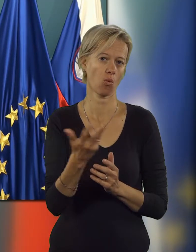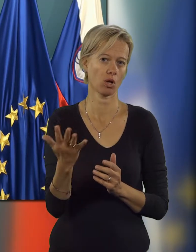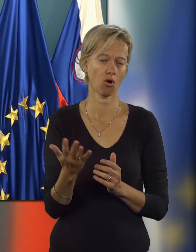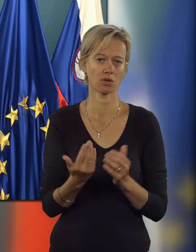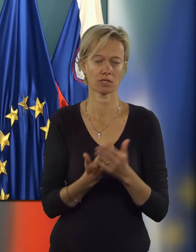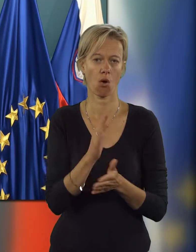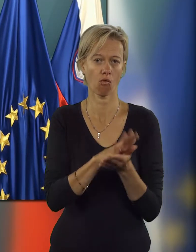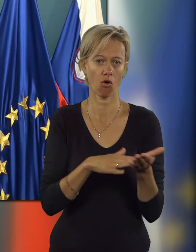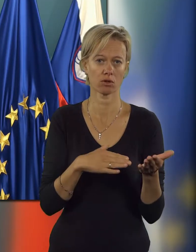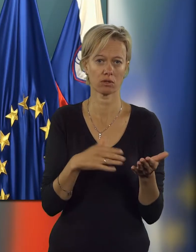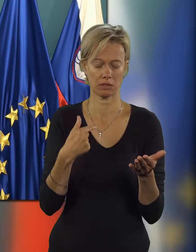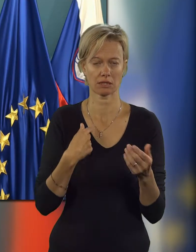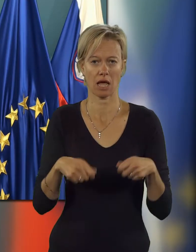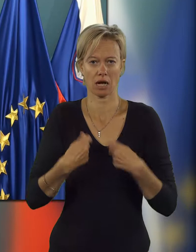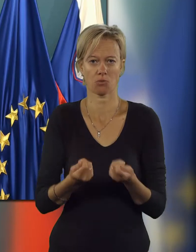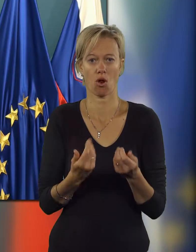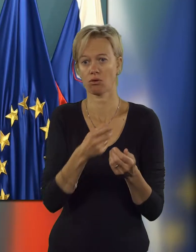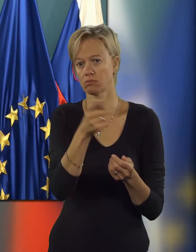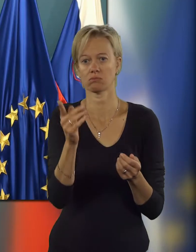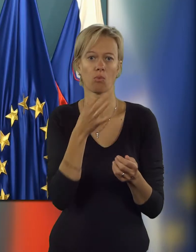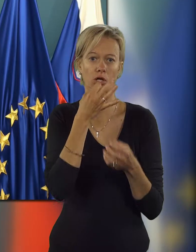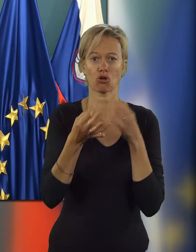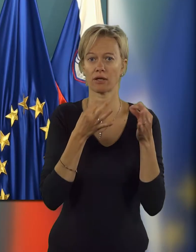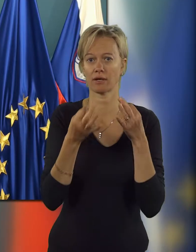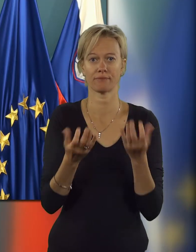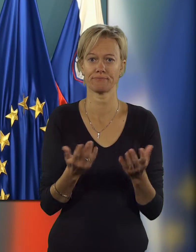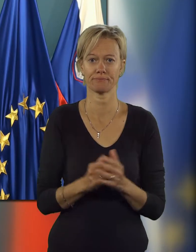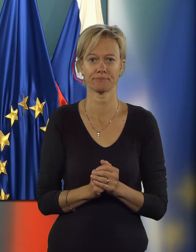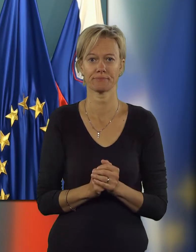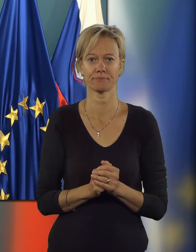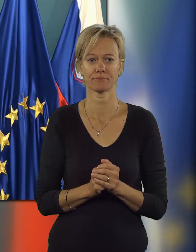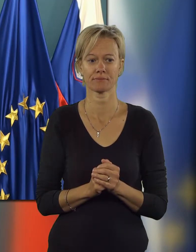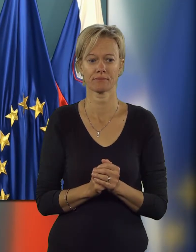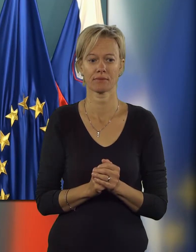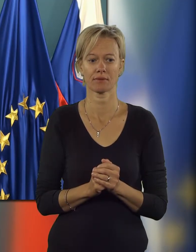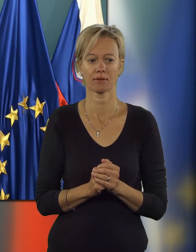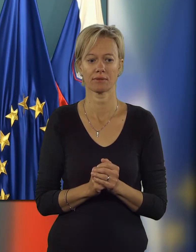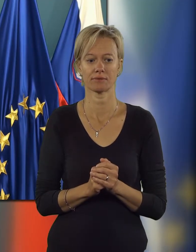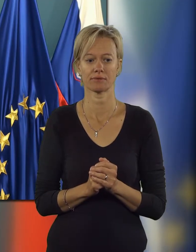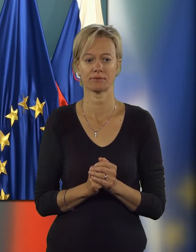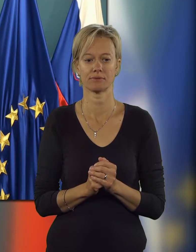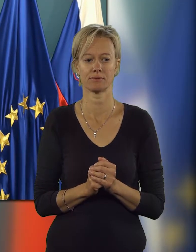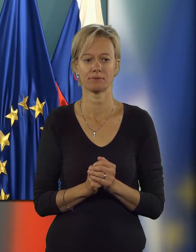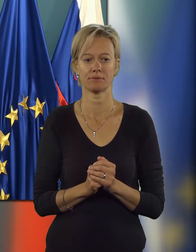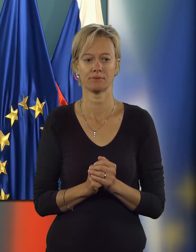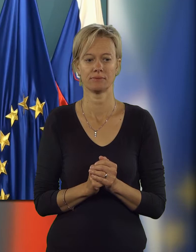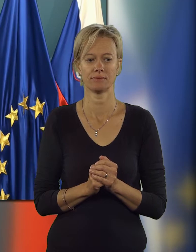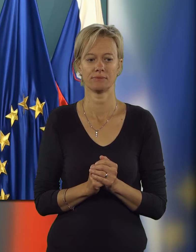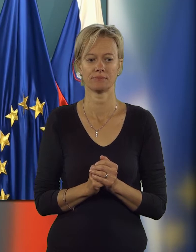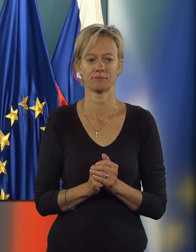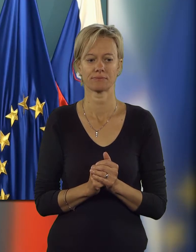Toliko za uvod, sem pa na razpolago za vprašanje. Imamo že tri doken, zvoljte Petra Sovda.